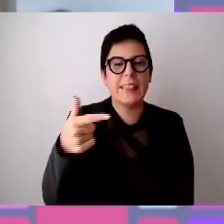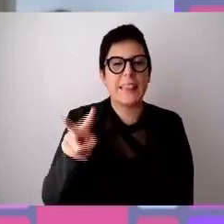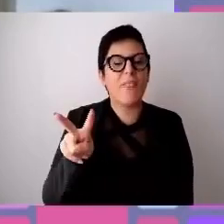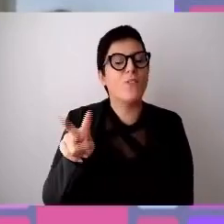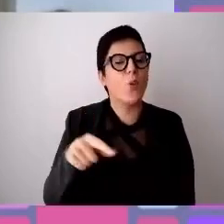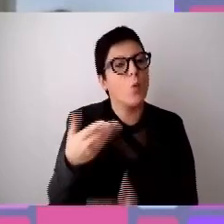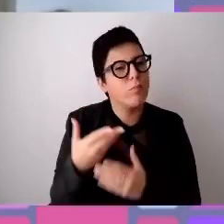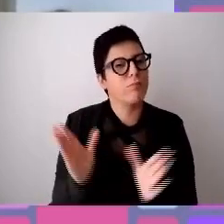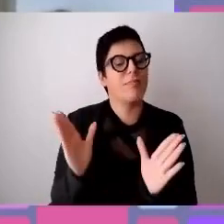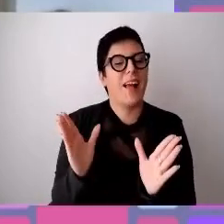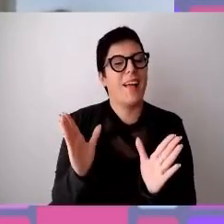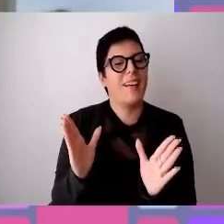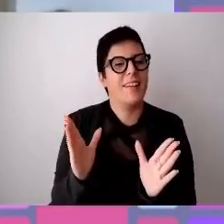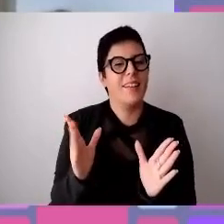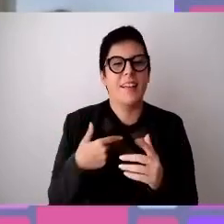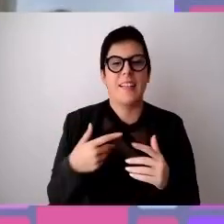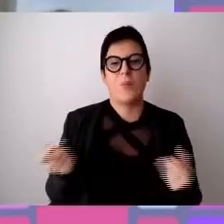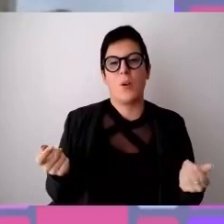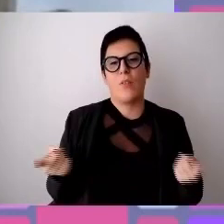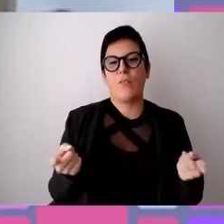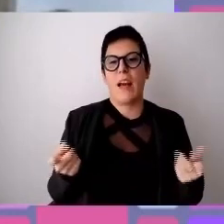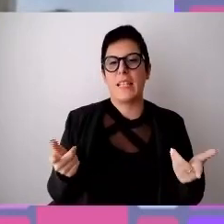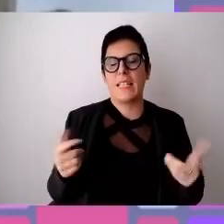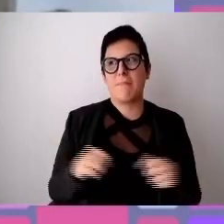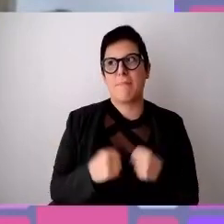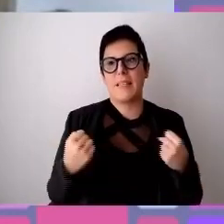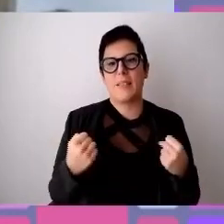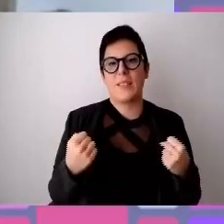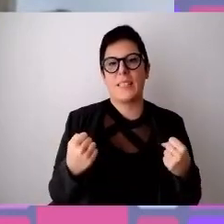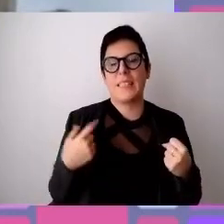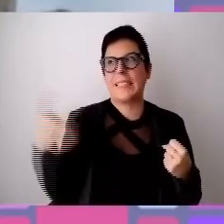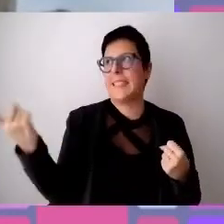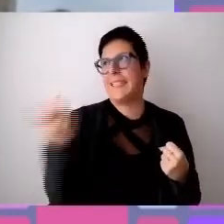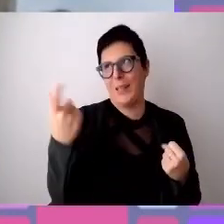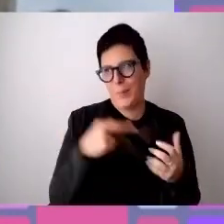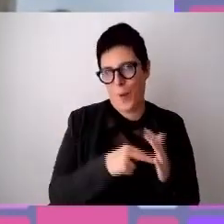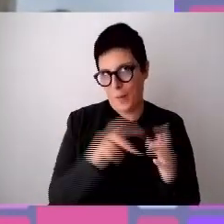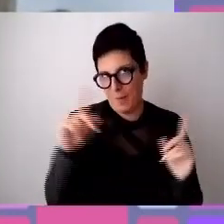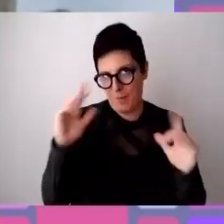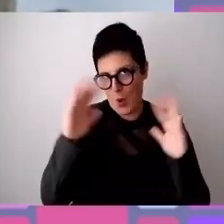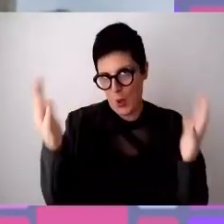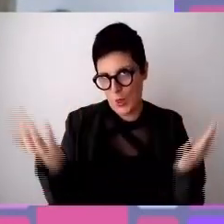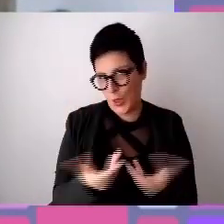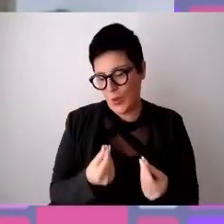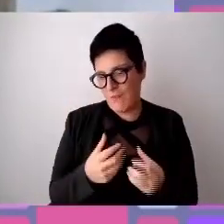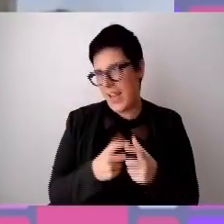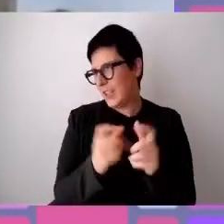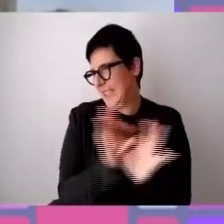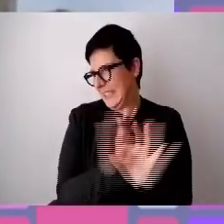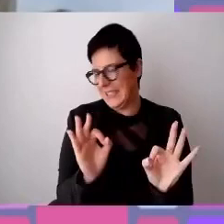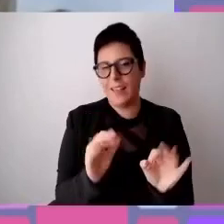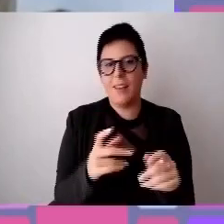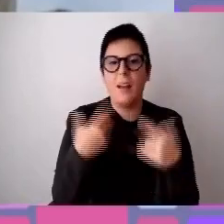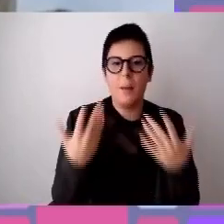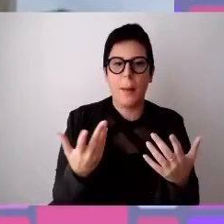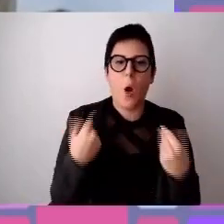chiaramente adesso siamo un po' in fase di stand-by, chiaramente per un problema che accomuna tutti nel mondo e quindi non appena potremo viaggiare in